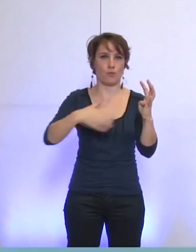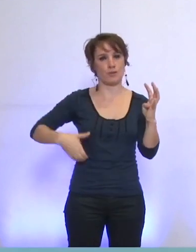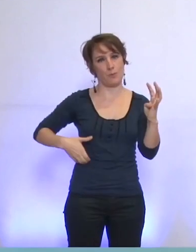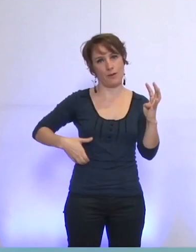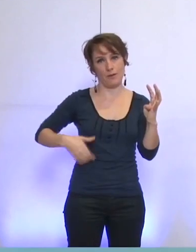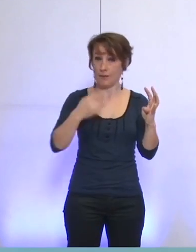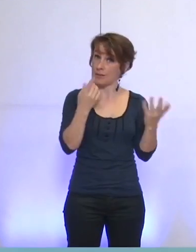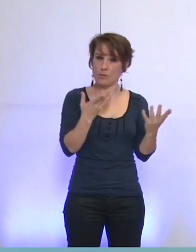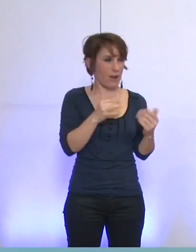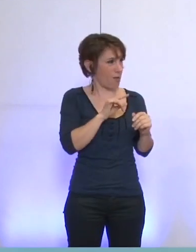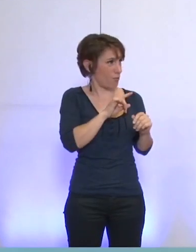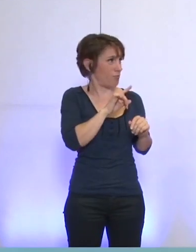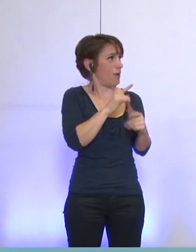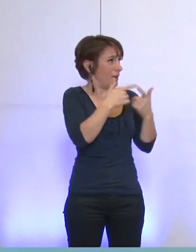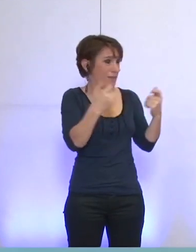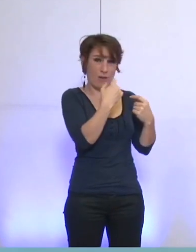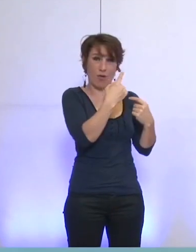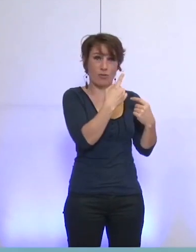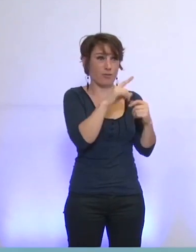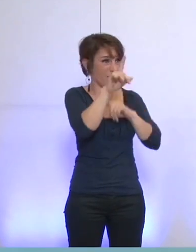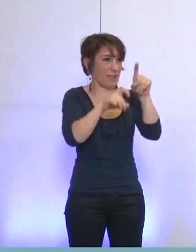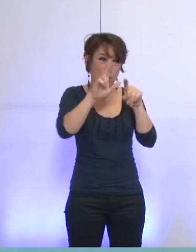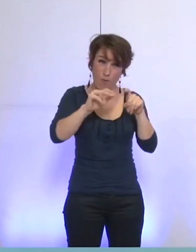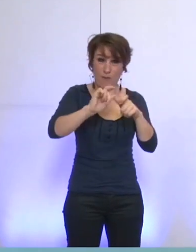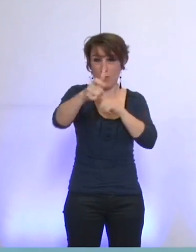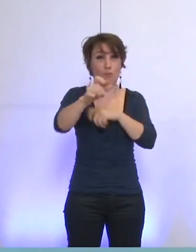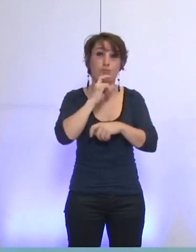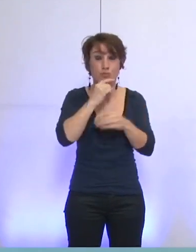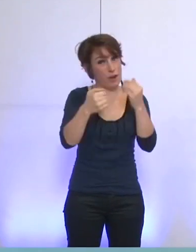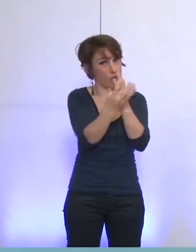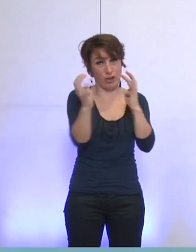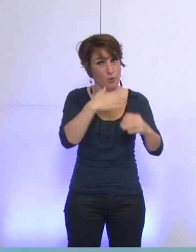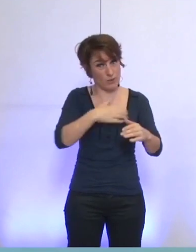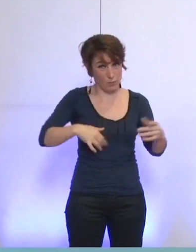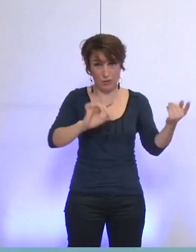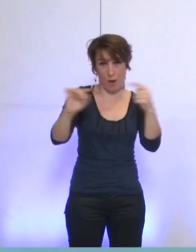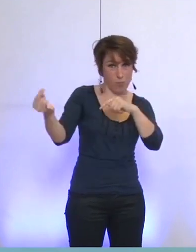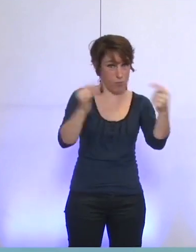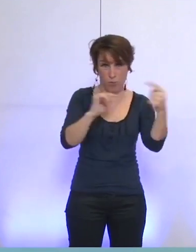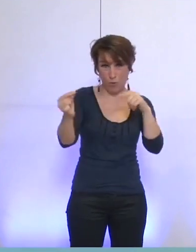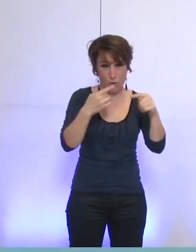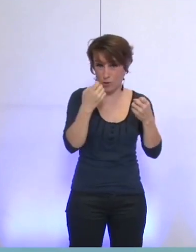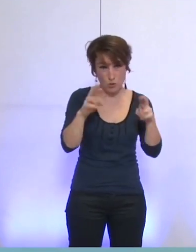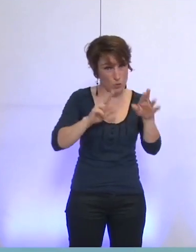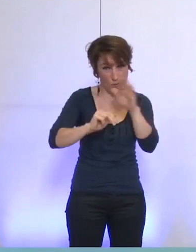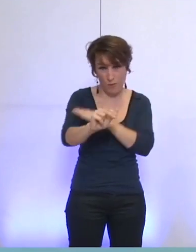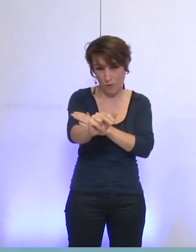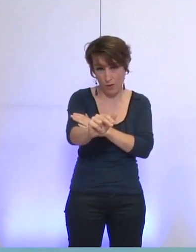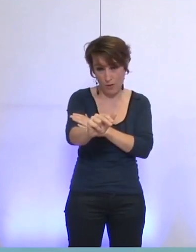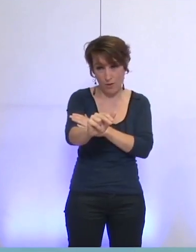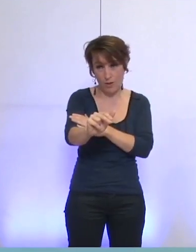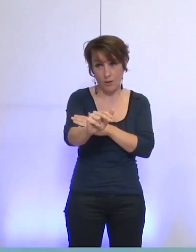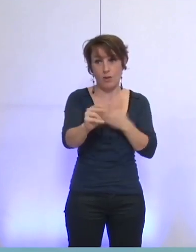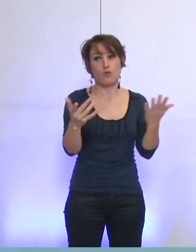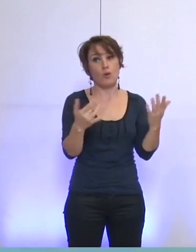des questions, je n'en doute pas, seront posées dans le cadre du Conseil municipal qui va s'engager avec le débat sur la question orale pour la question